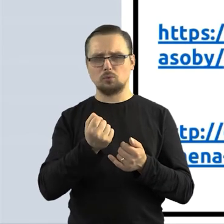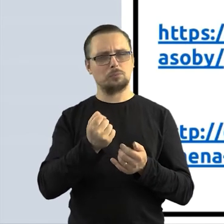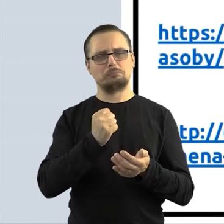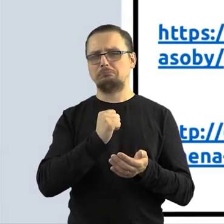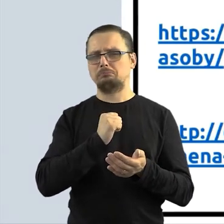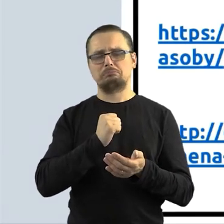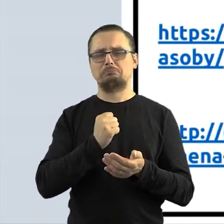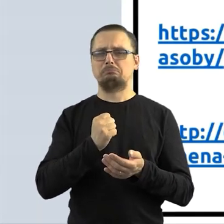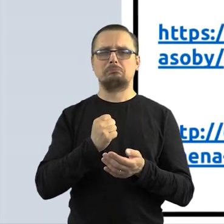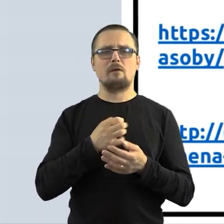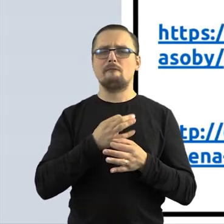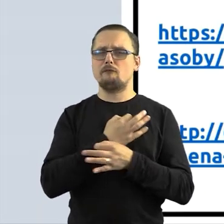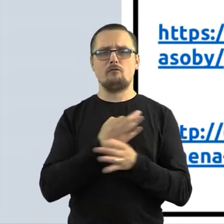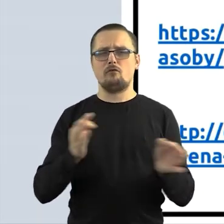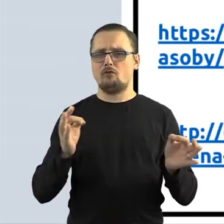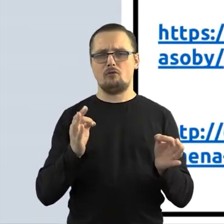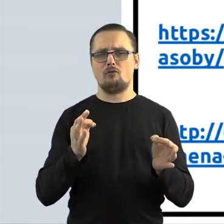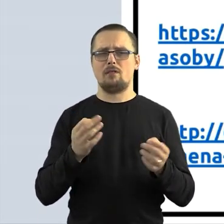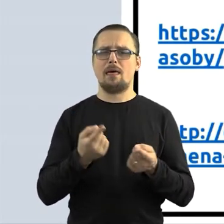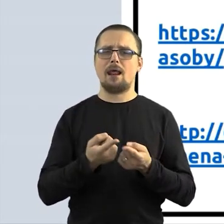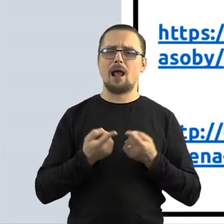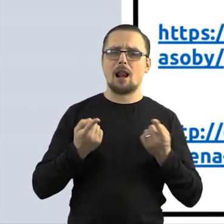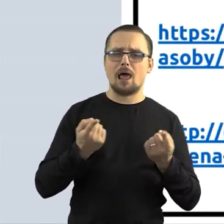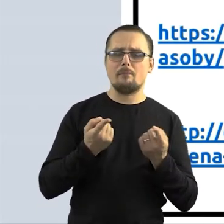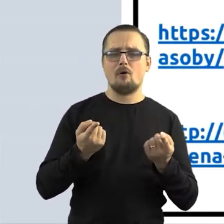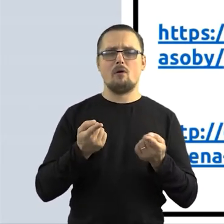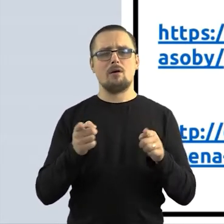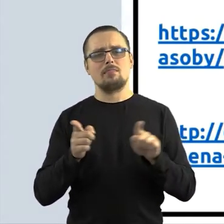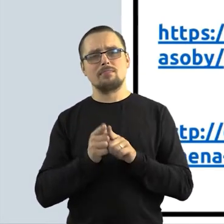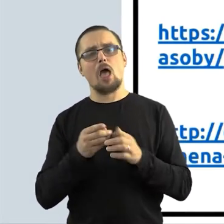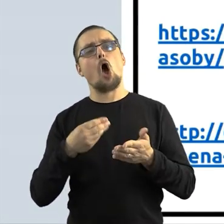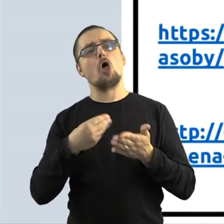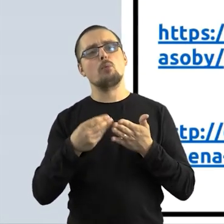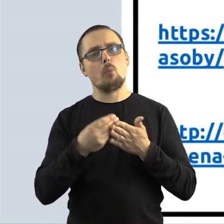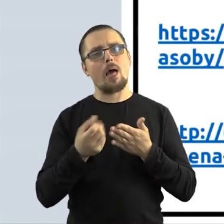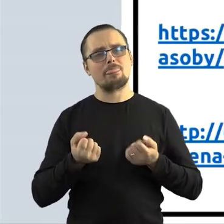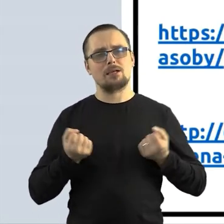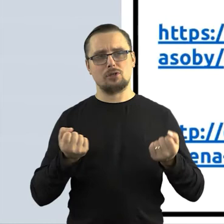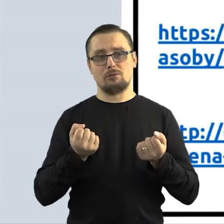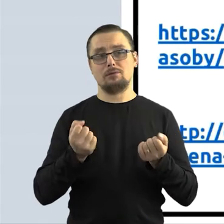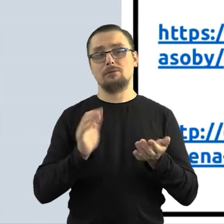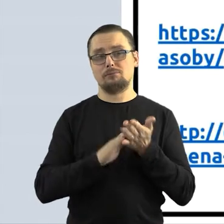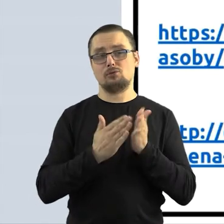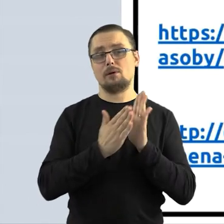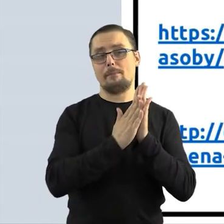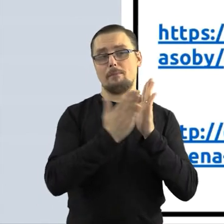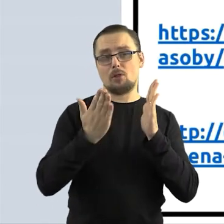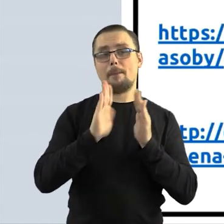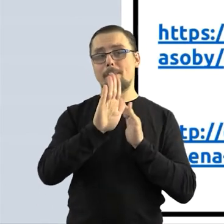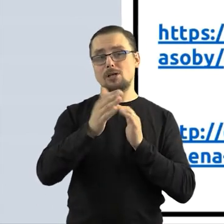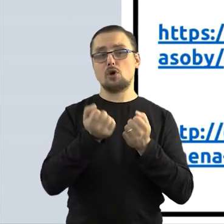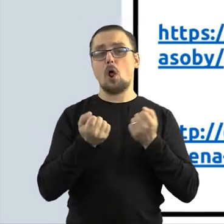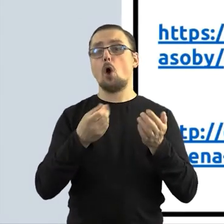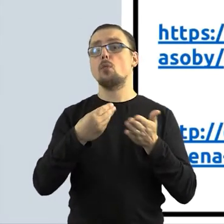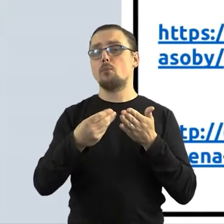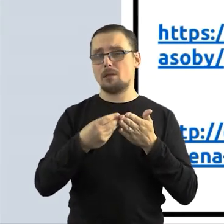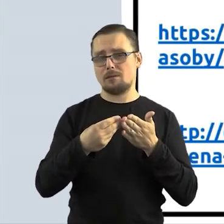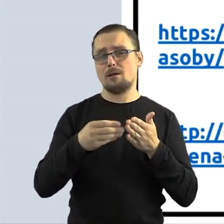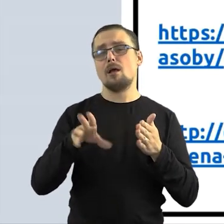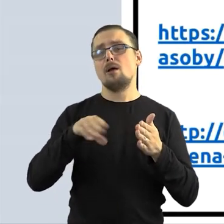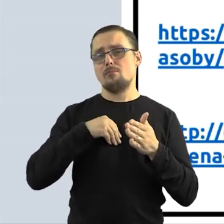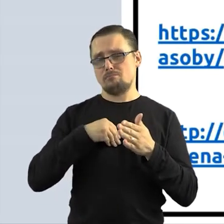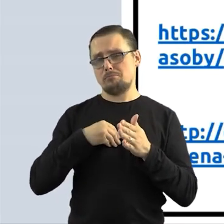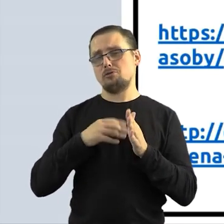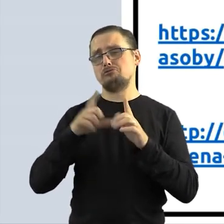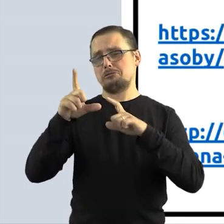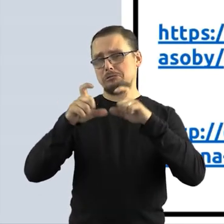reklamowych, w celach nawet komercyjnych, jak najbardziej również też w swojej działalności, jeśli biblioteka prowadzi działalność komercyjną, możemy wykorzystywać